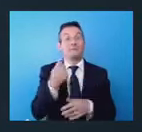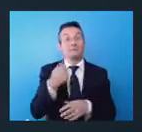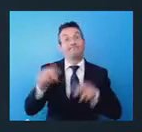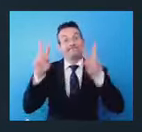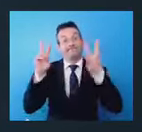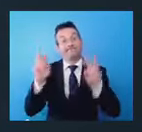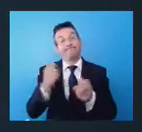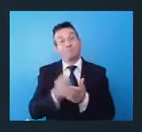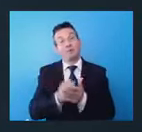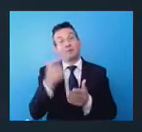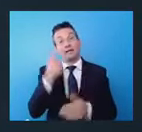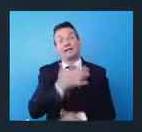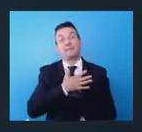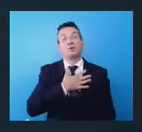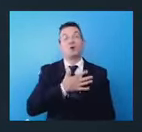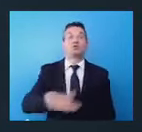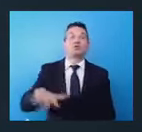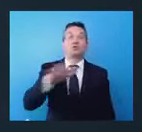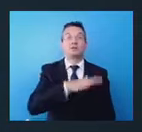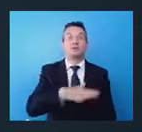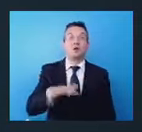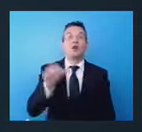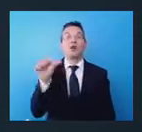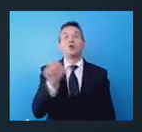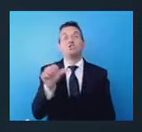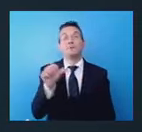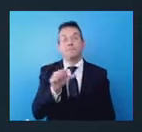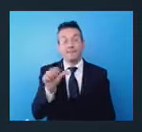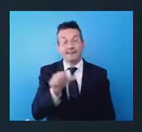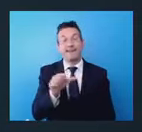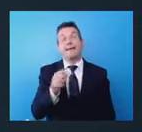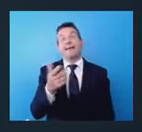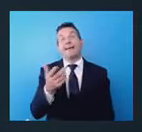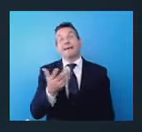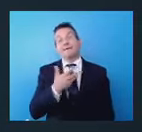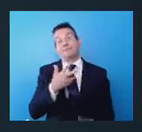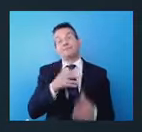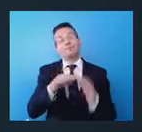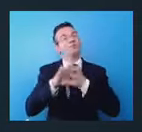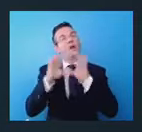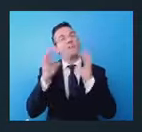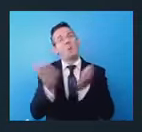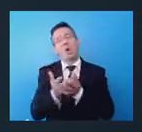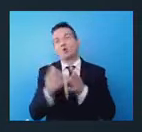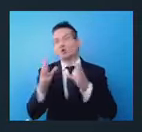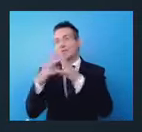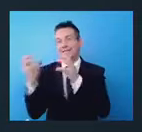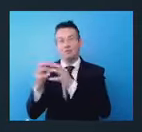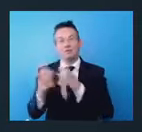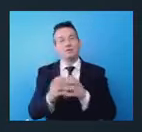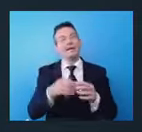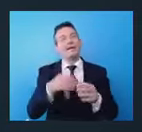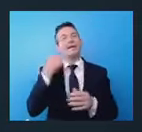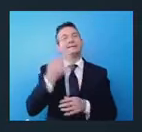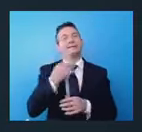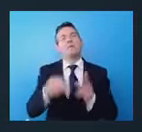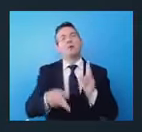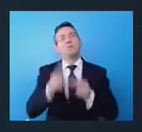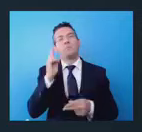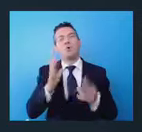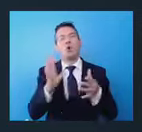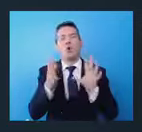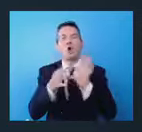rilevanza per il nostro settore poiché lo shipping così come in realtà tutto il mondo dell'industria sarà sempre più interconnesso e supportato dall